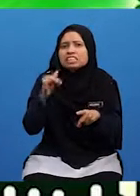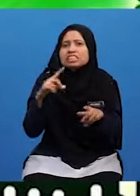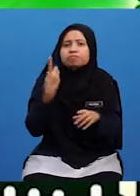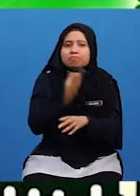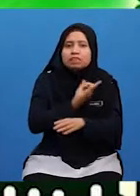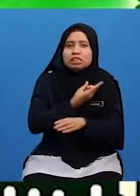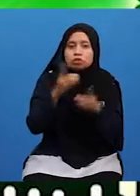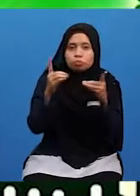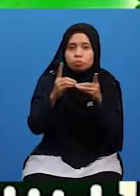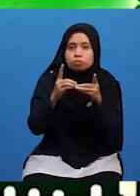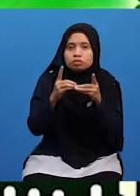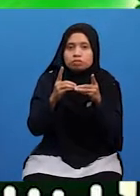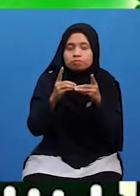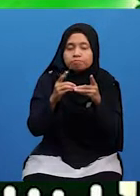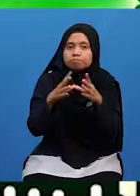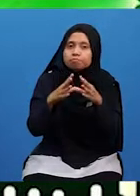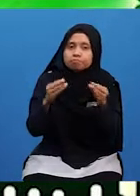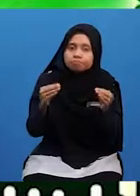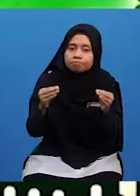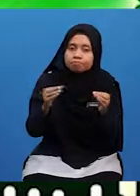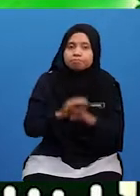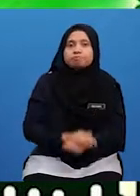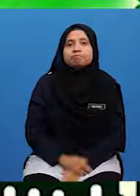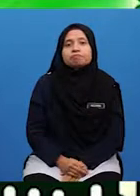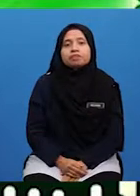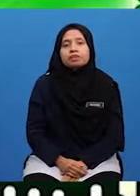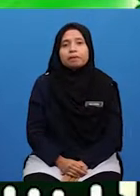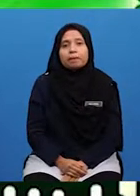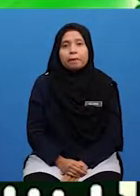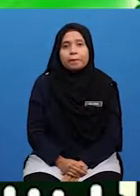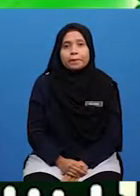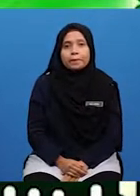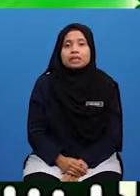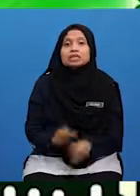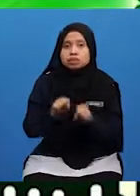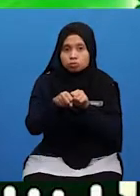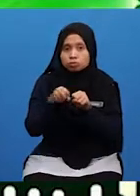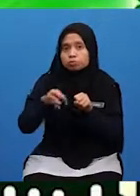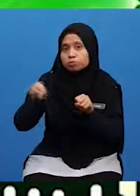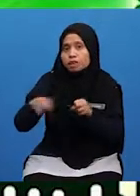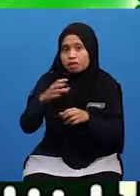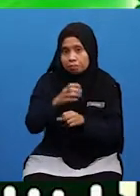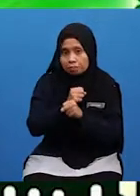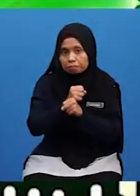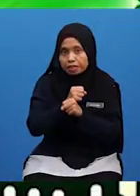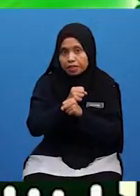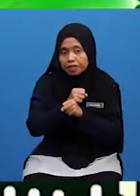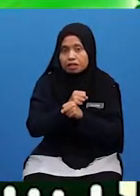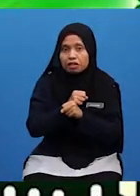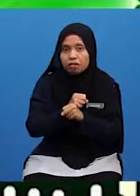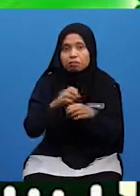Yang Kita Jumpa Sekian Sahaja Pembelajaran Kita Hari Ini Moga Murid-murid Dapat